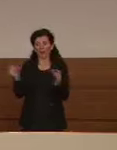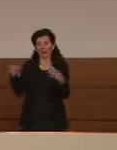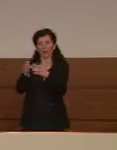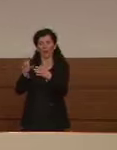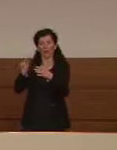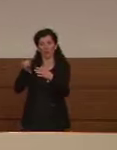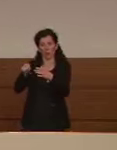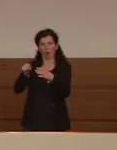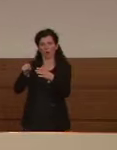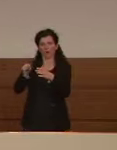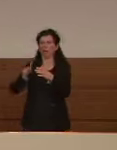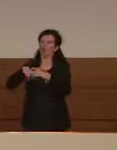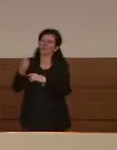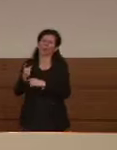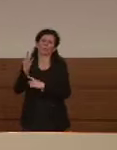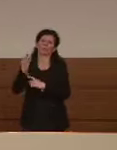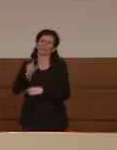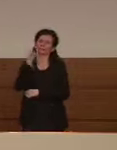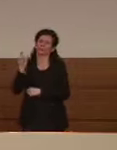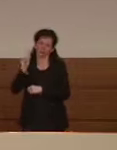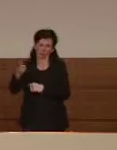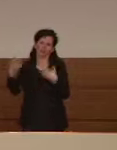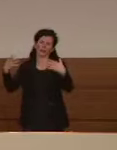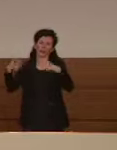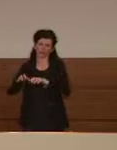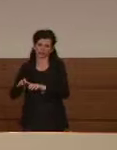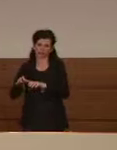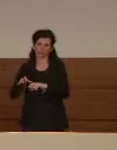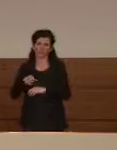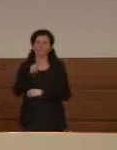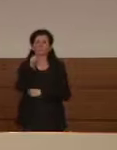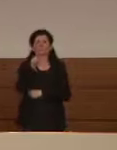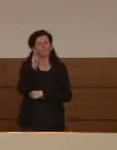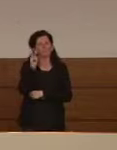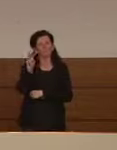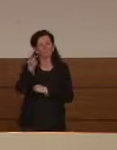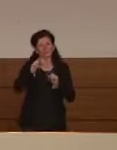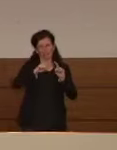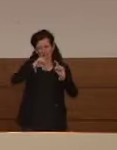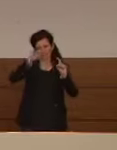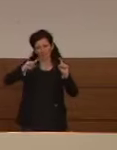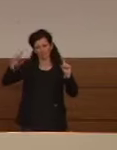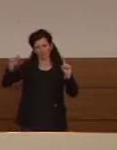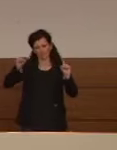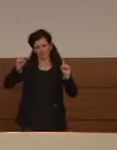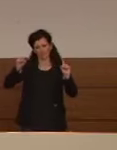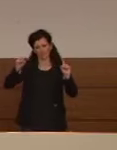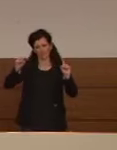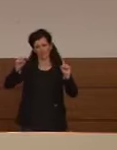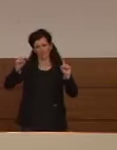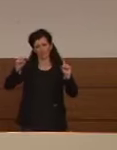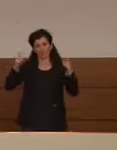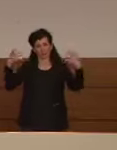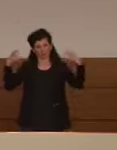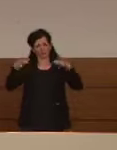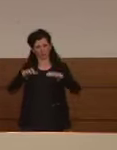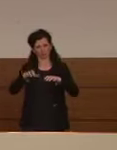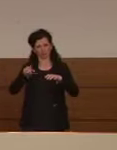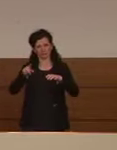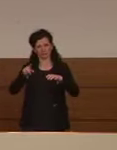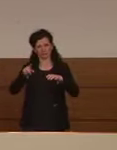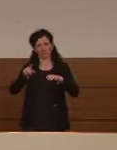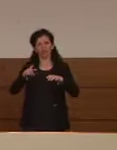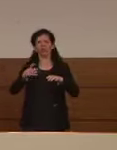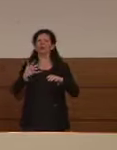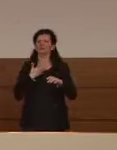lo dico subito allora se vedete la curva a cui faceva riferimento il dottor Borrelli prima ebbene anche in termini